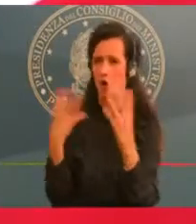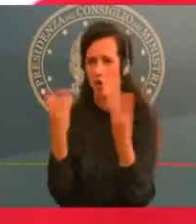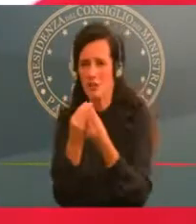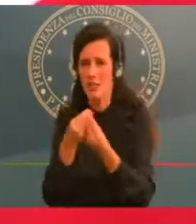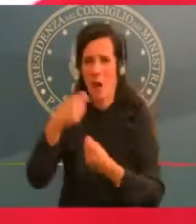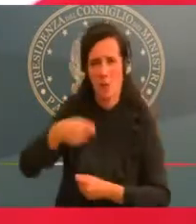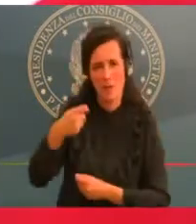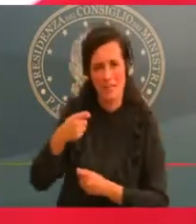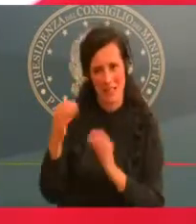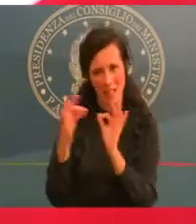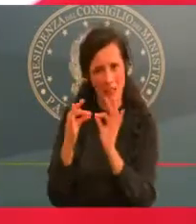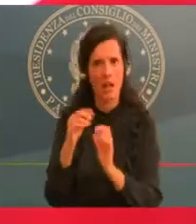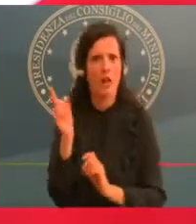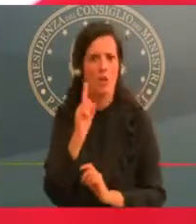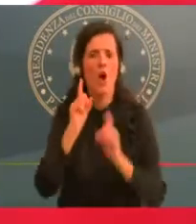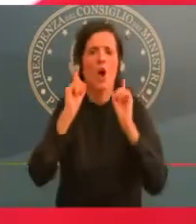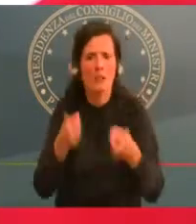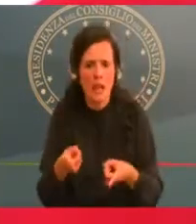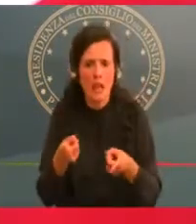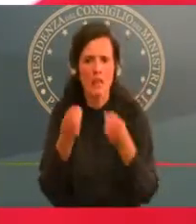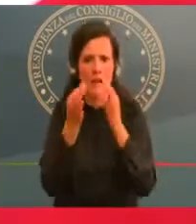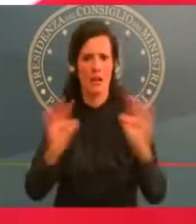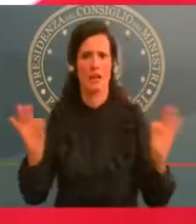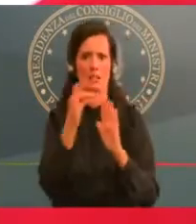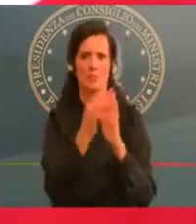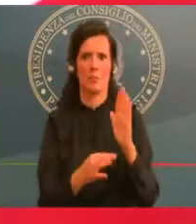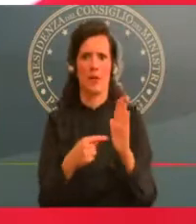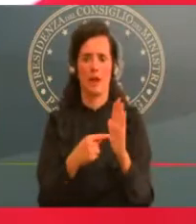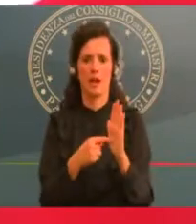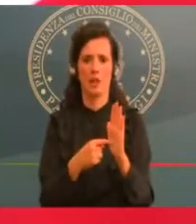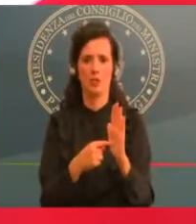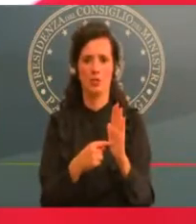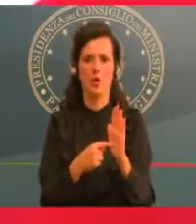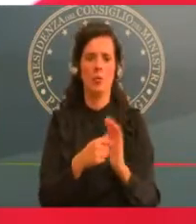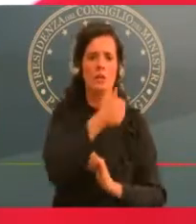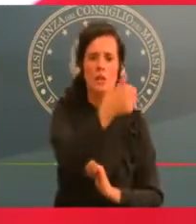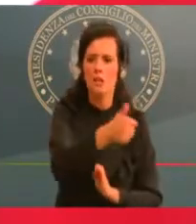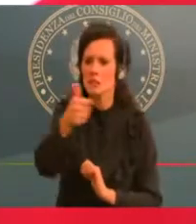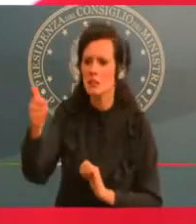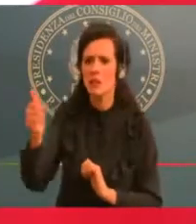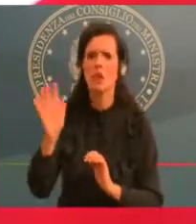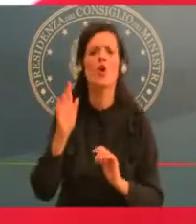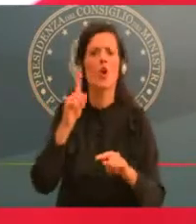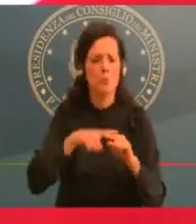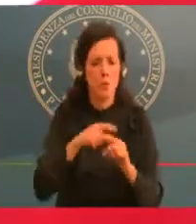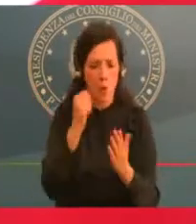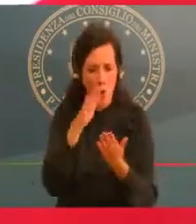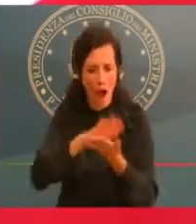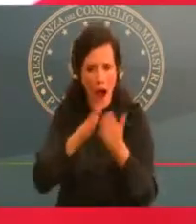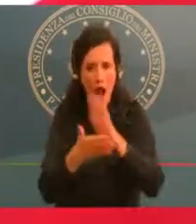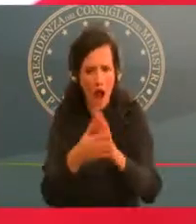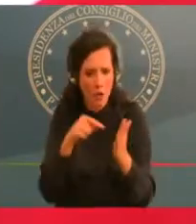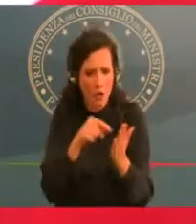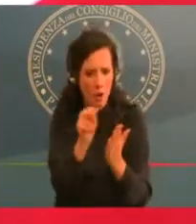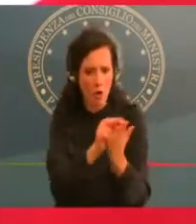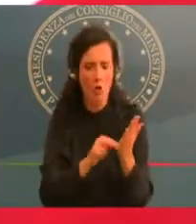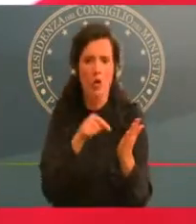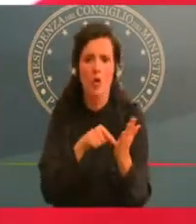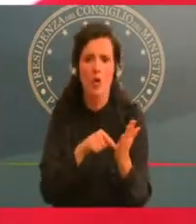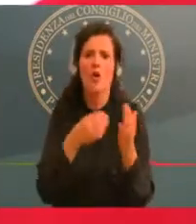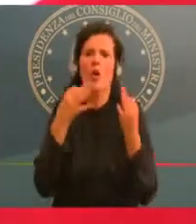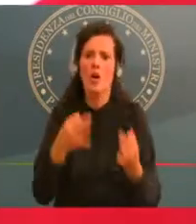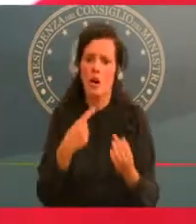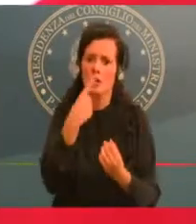certifica un risultato obiettivo e predeterminato. Il contraddittorio è a monte, le Regioni partecipano al